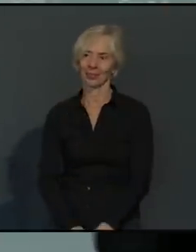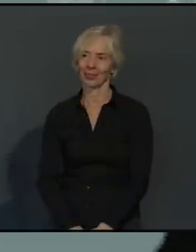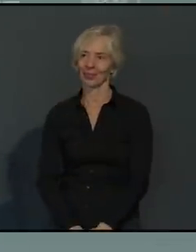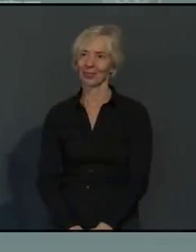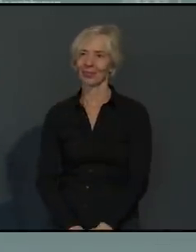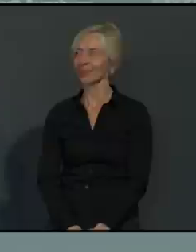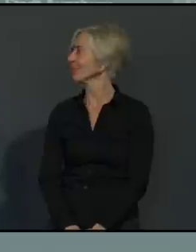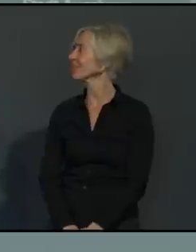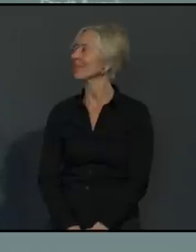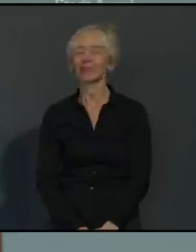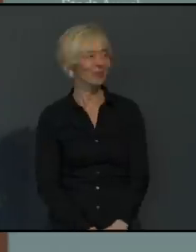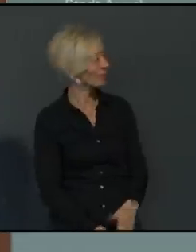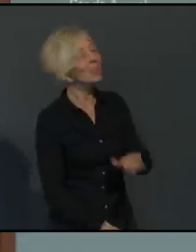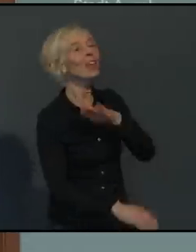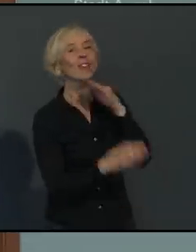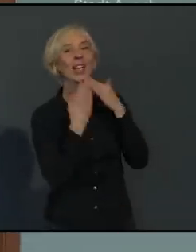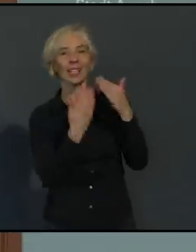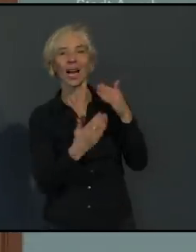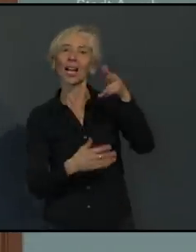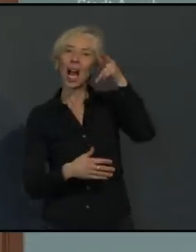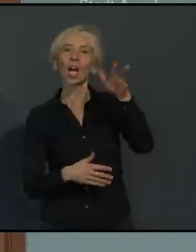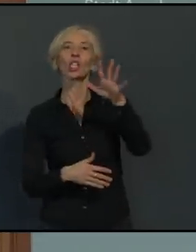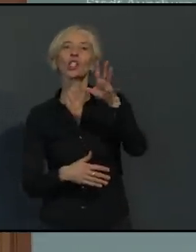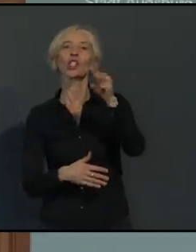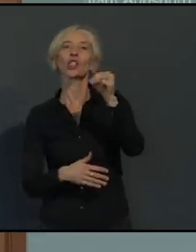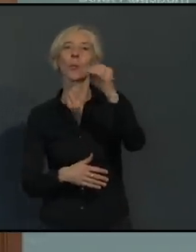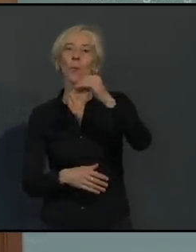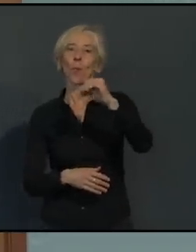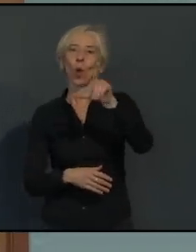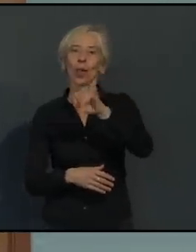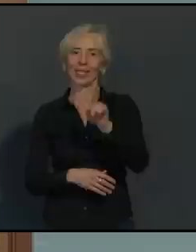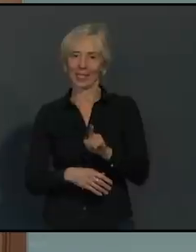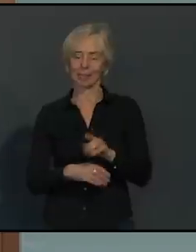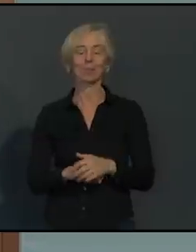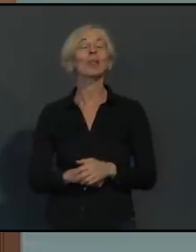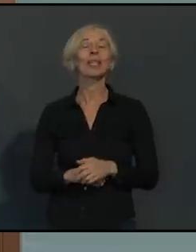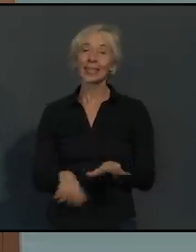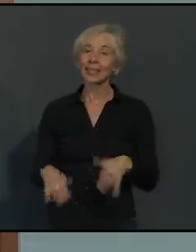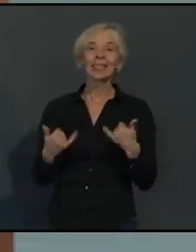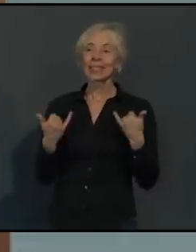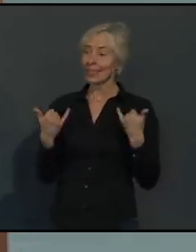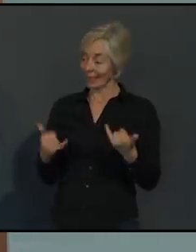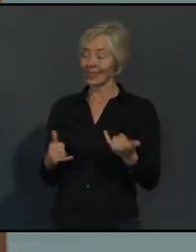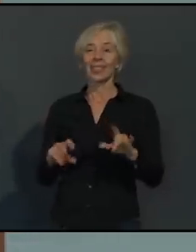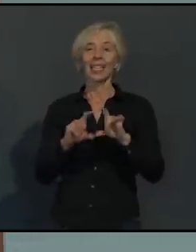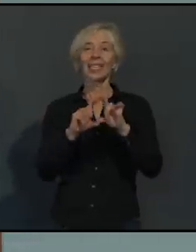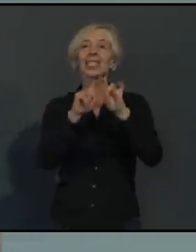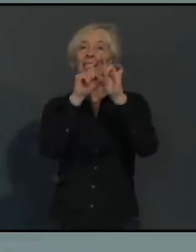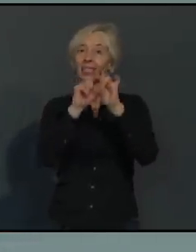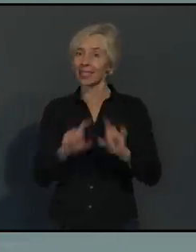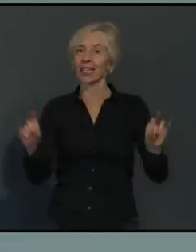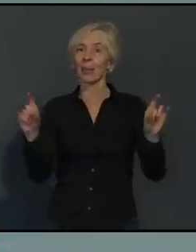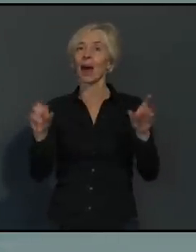Vielen Dank, Schmölz. Und damit kommen wir auch zu Weihnachten. Ich weiß, dass viele von Ihnen sich die Frage